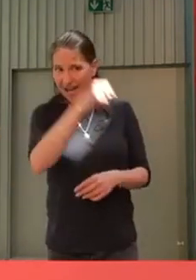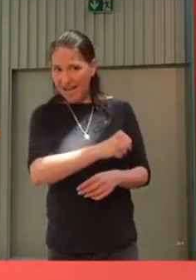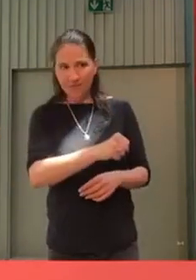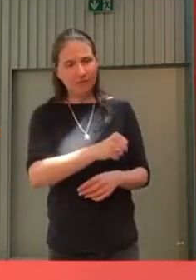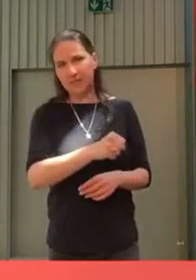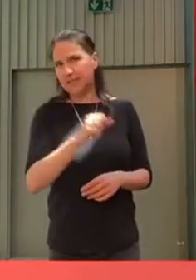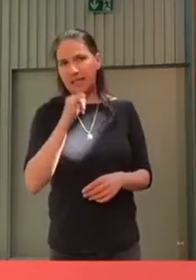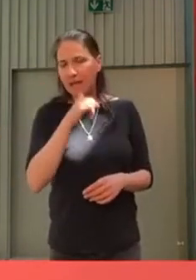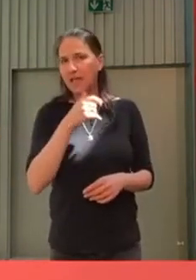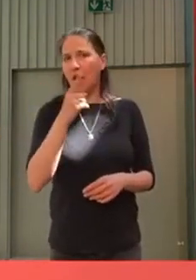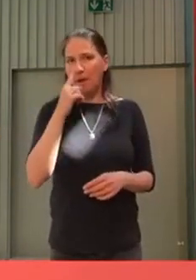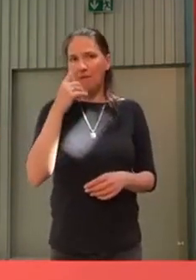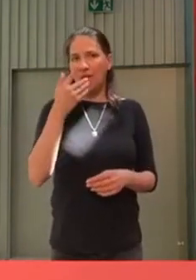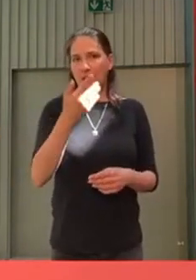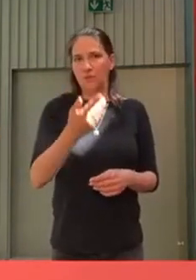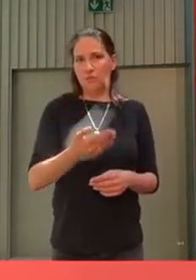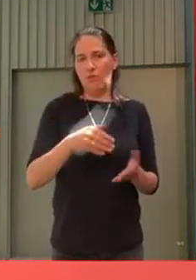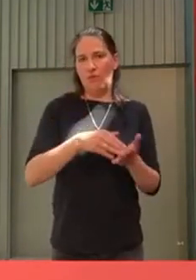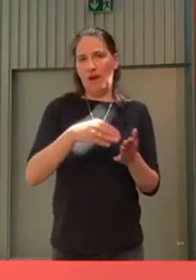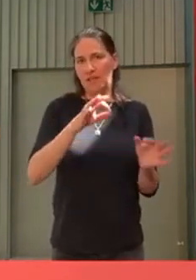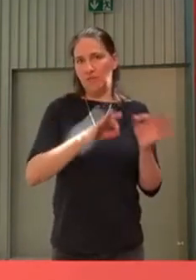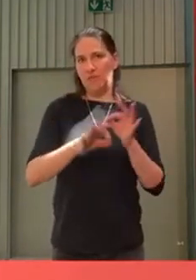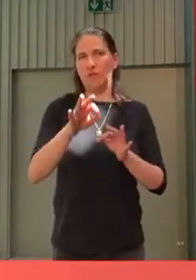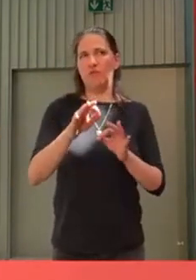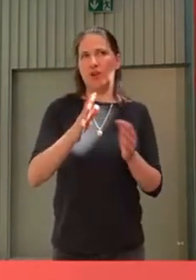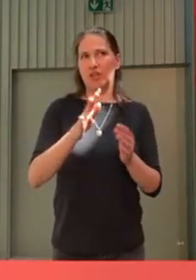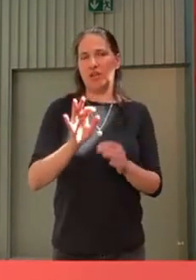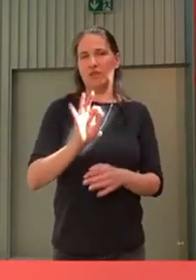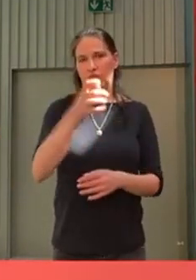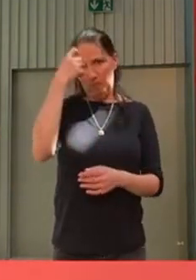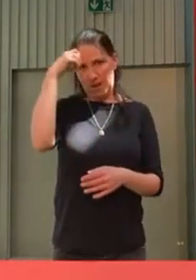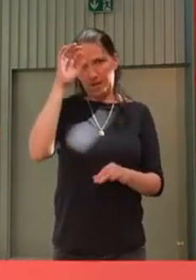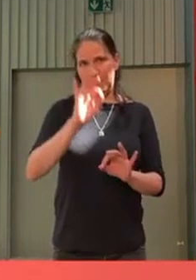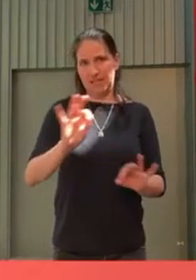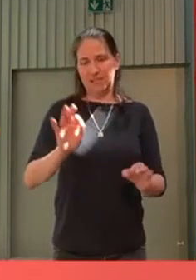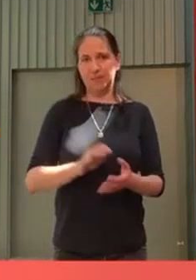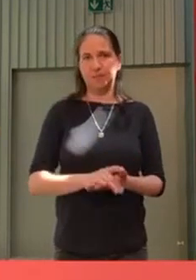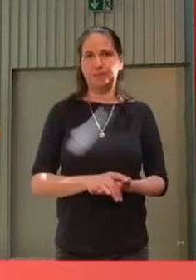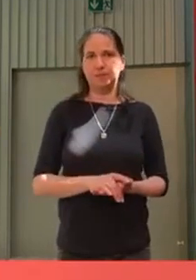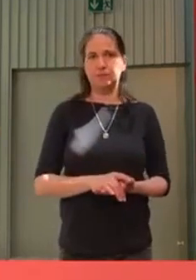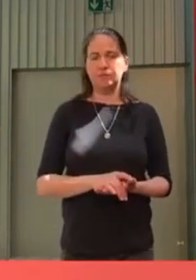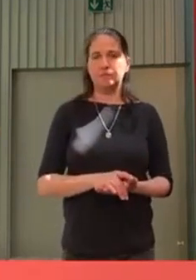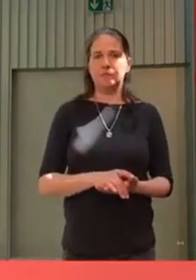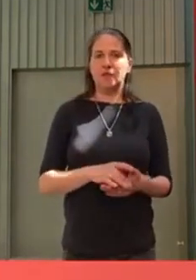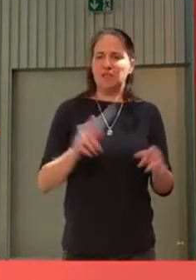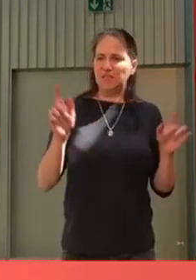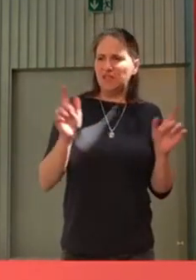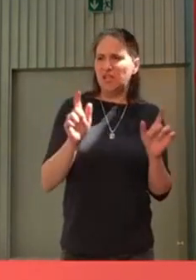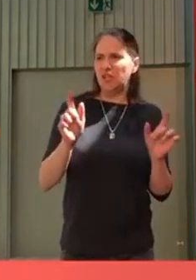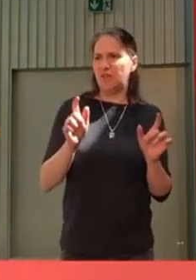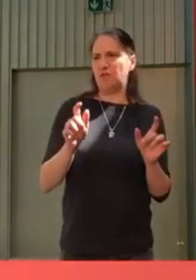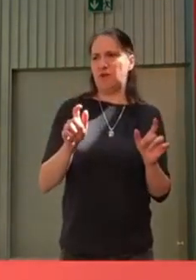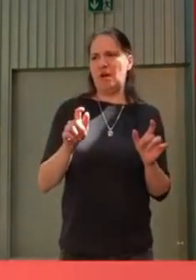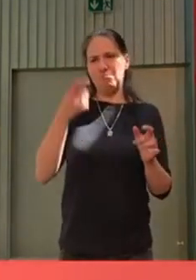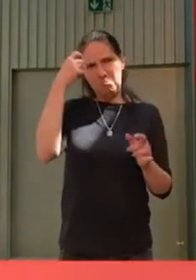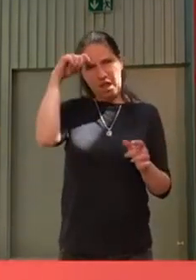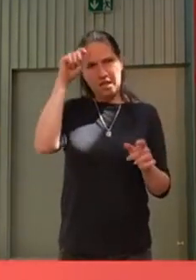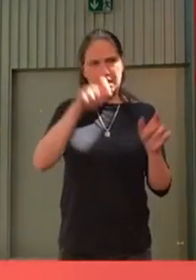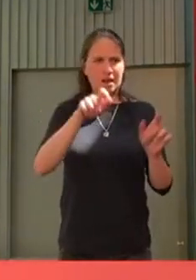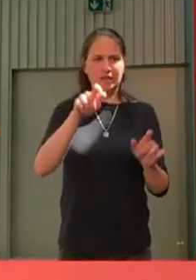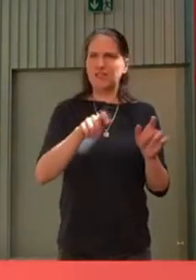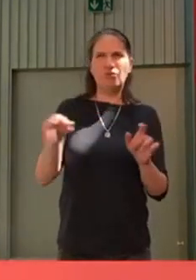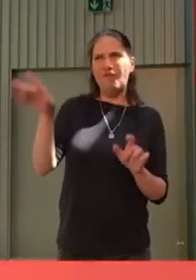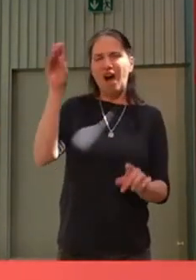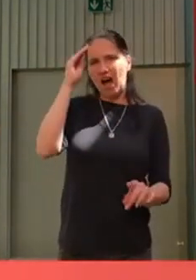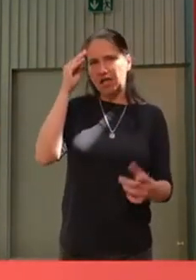Das heißt also, vieles wird eben nicht von der Bevölkerung so wahrgenommen. Daran